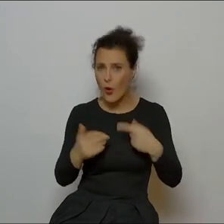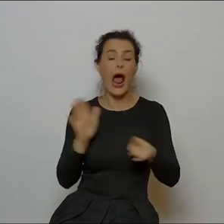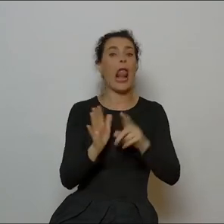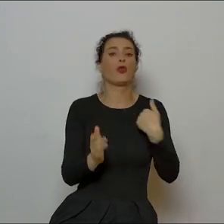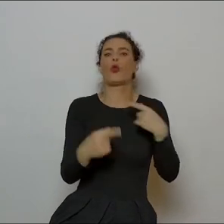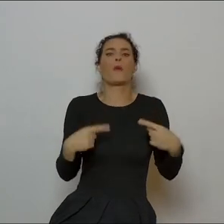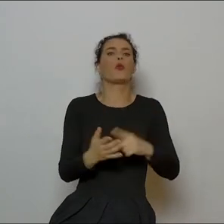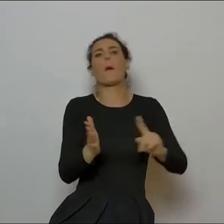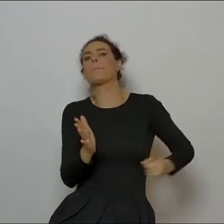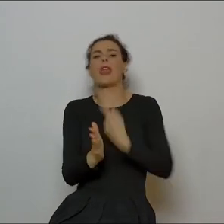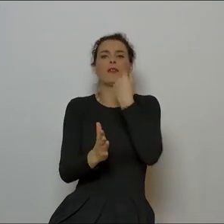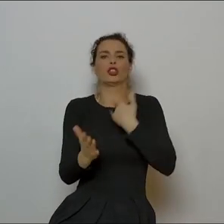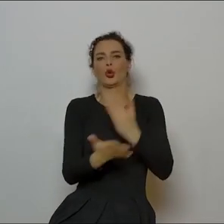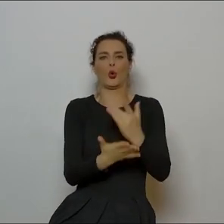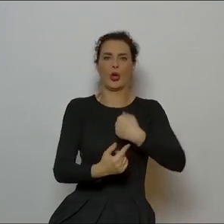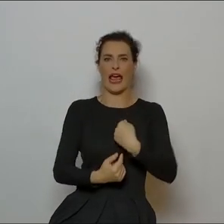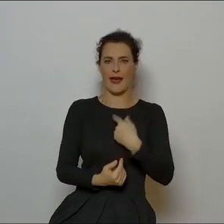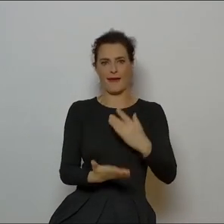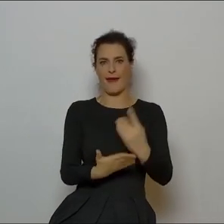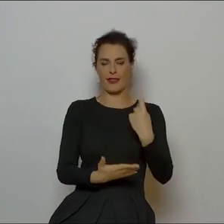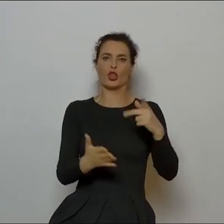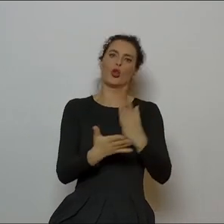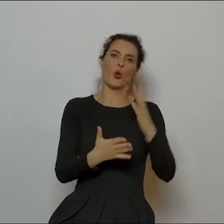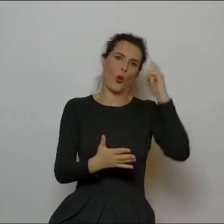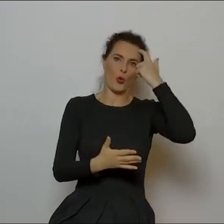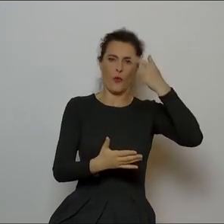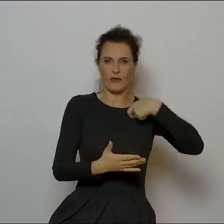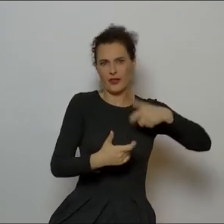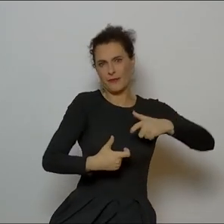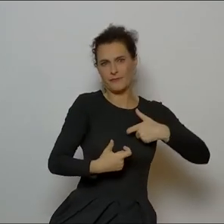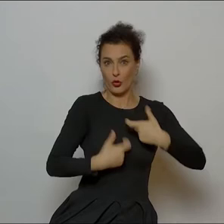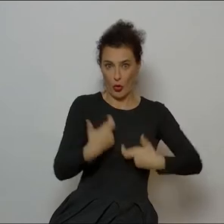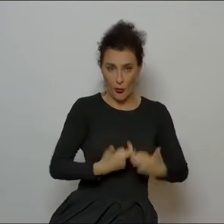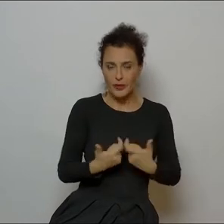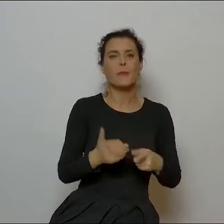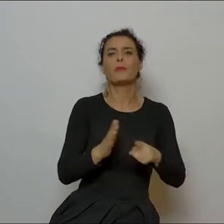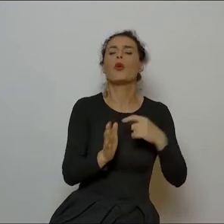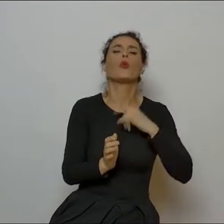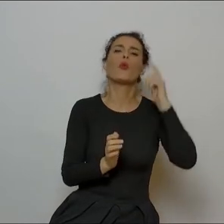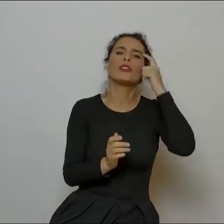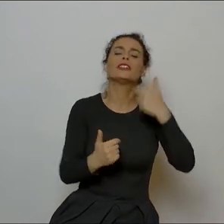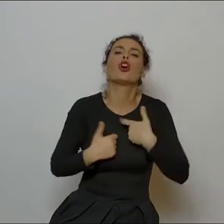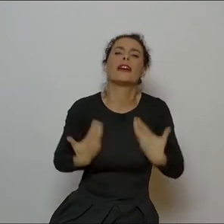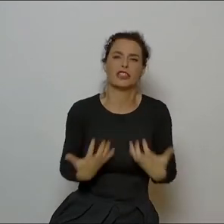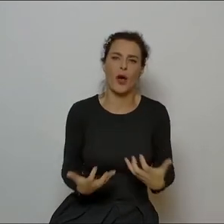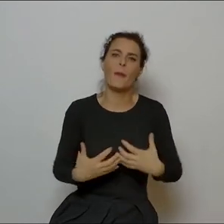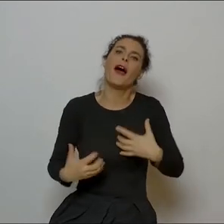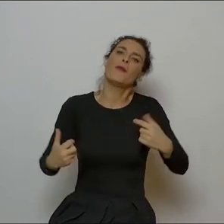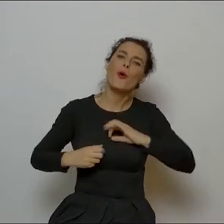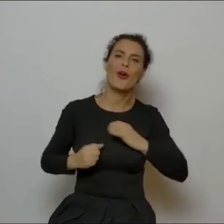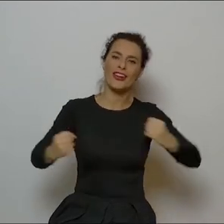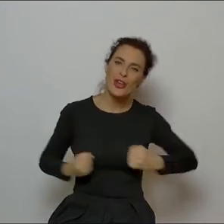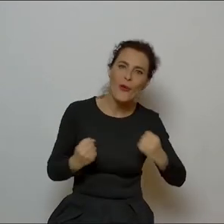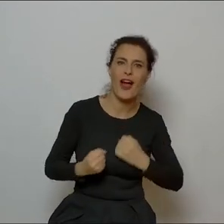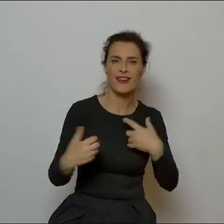jeden z główniejszych... Z główniejszych torów działalności artystycznych. I znowu